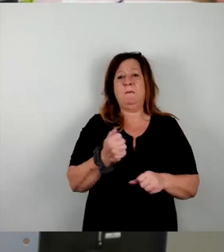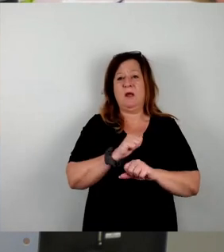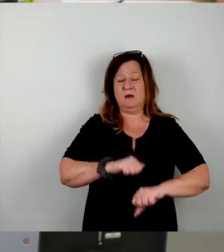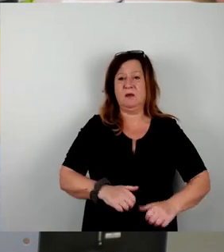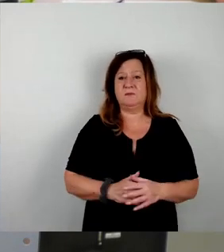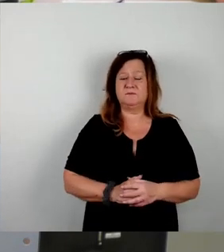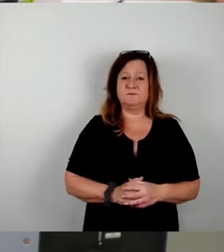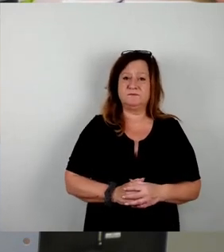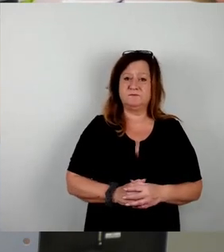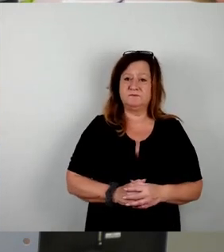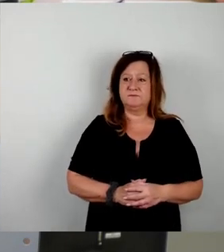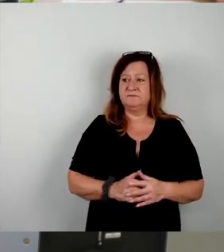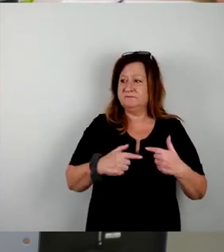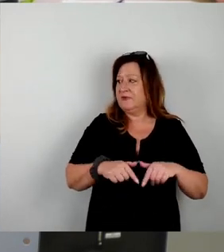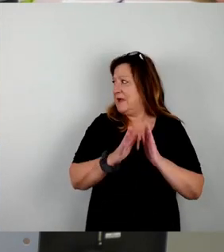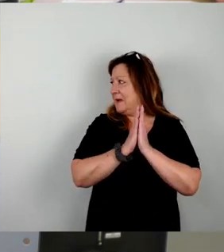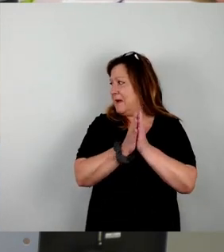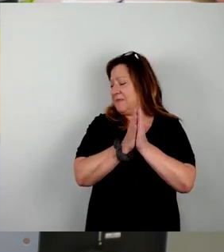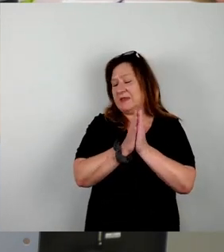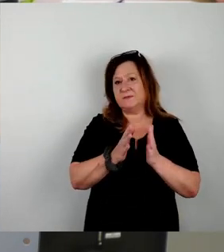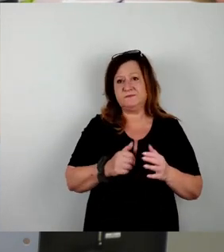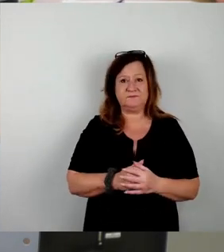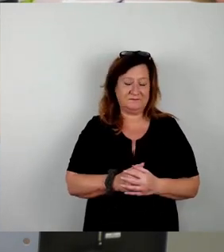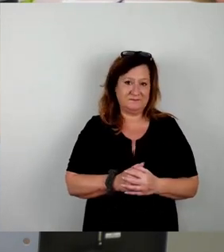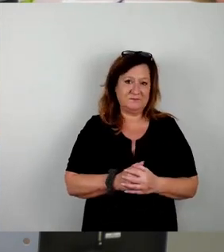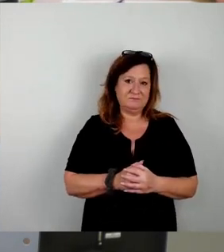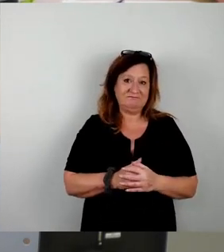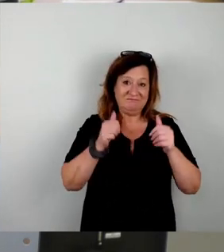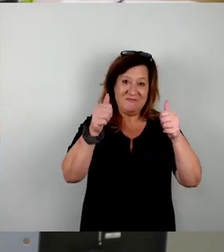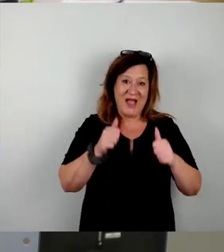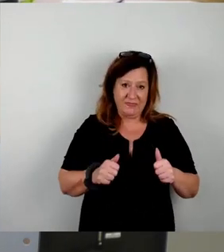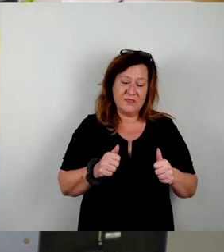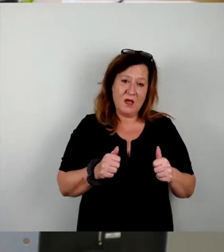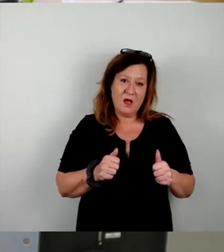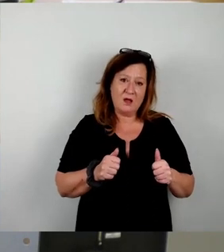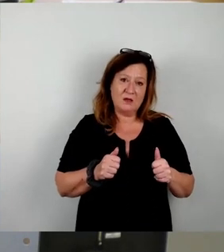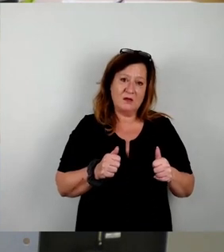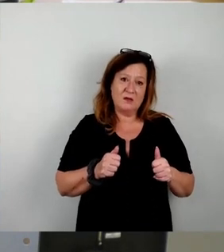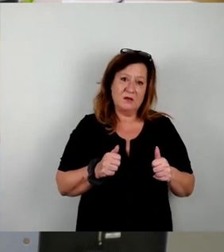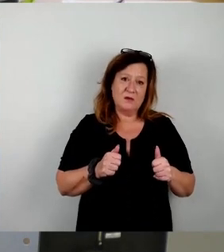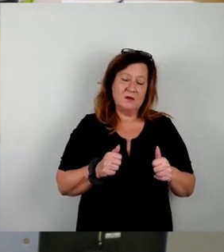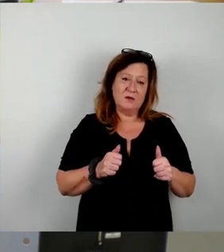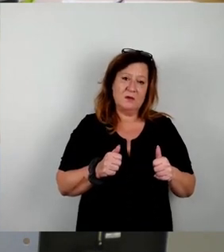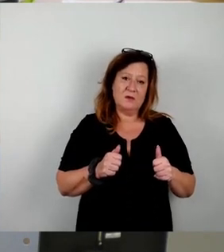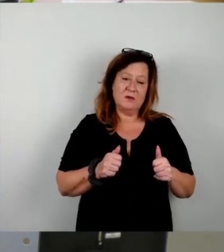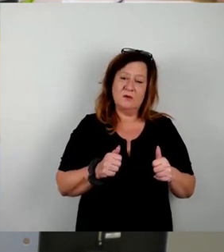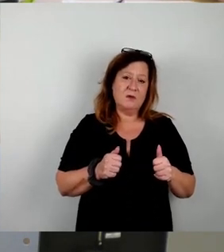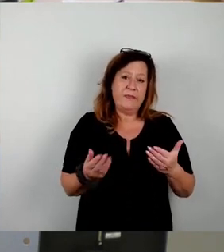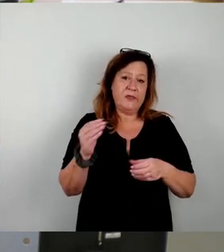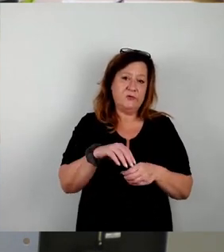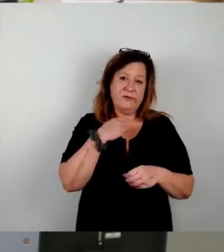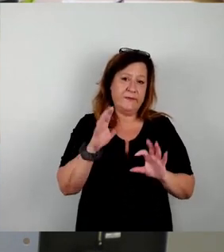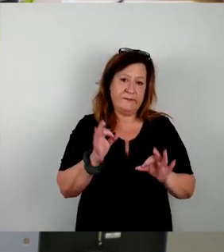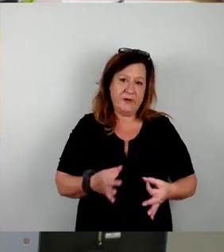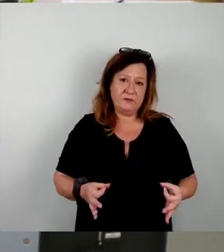Insofern bitten wir um Zustimmung zu unserem Antrag, das Ausschussvotum kommentiere ich nicht weiter. Ich bitte Sie einfach,